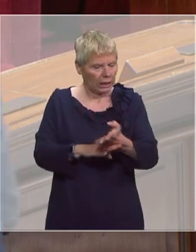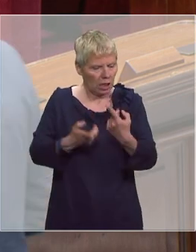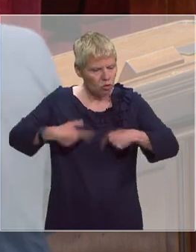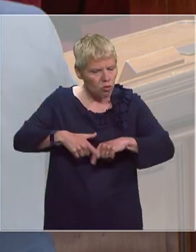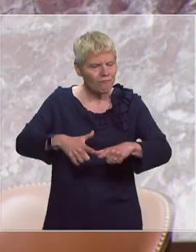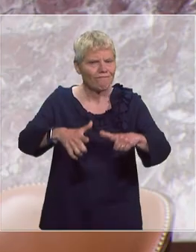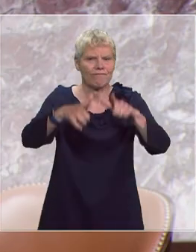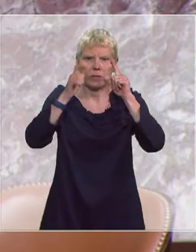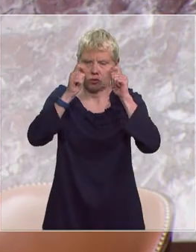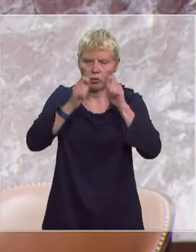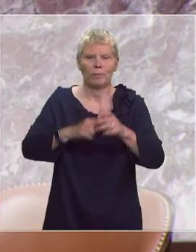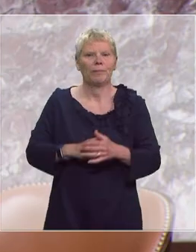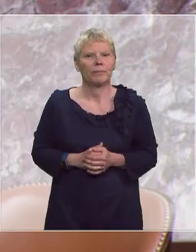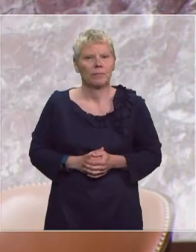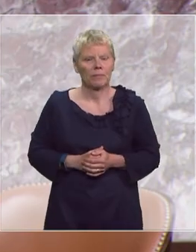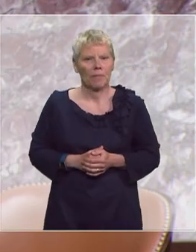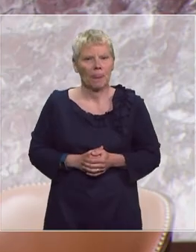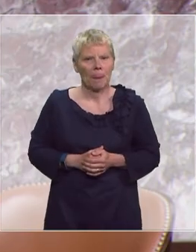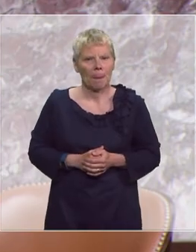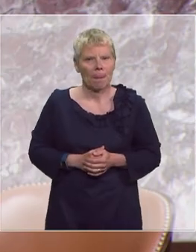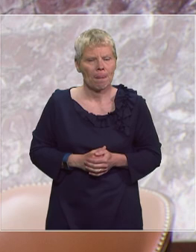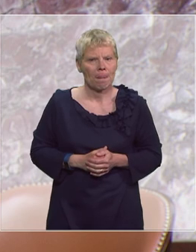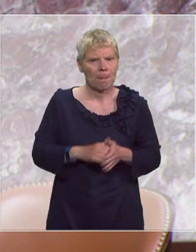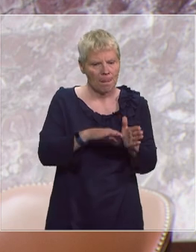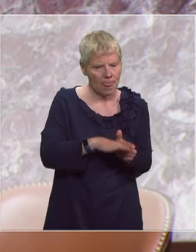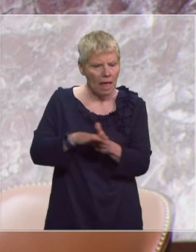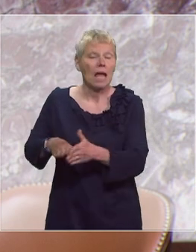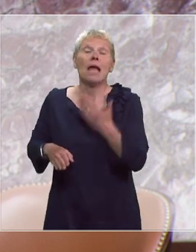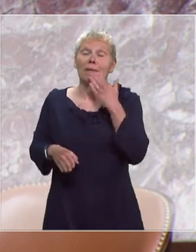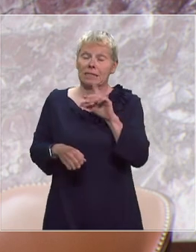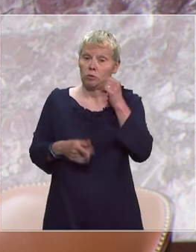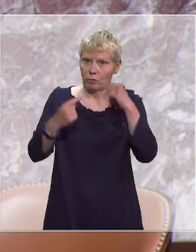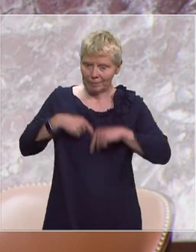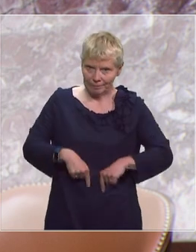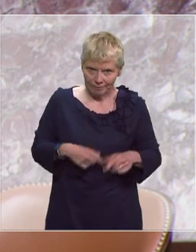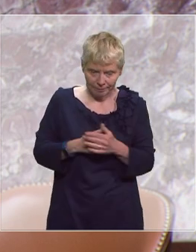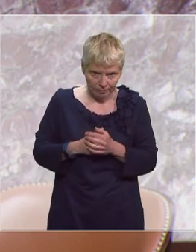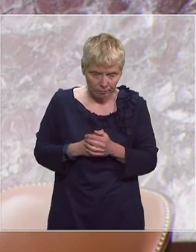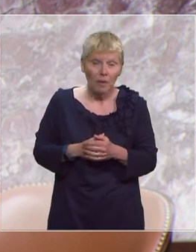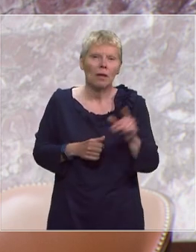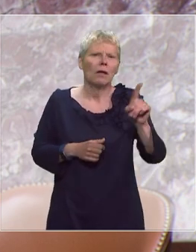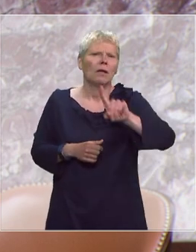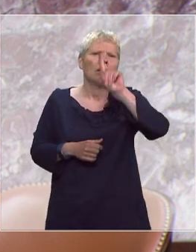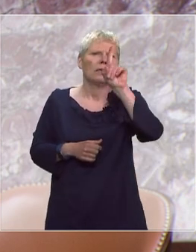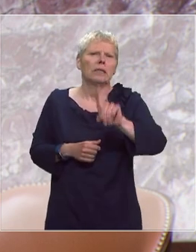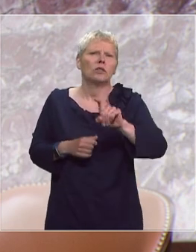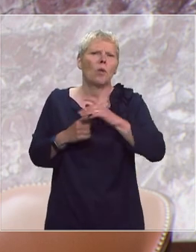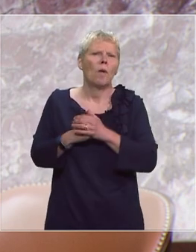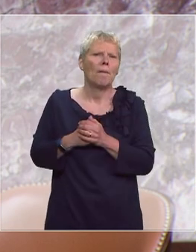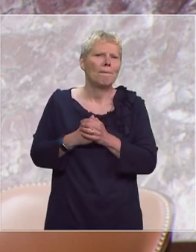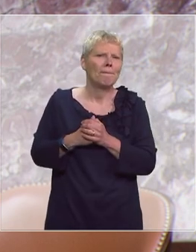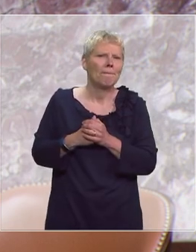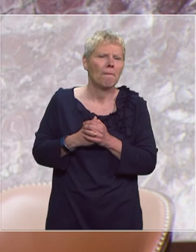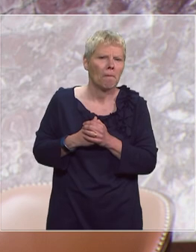merci monsieur le ministre la parole est à monsieur Arnaud Vialla pour une question de madame Emmanuel